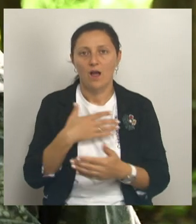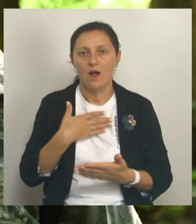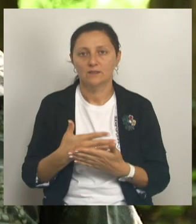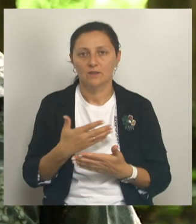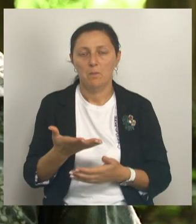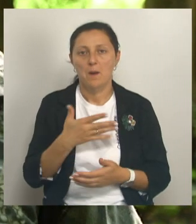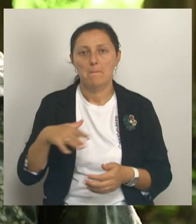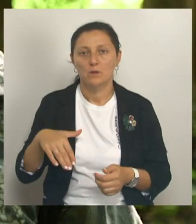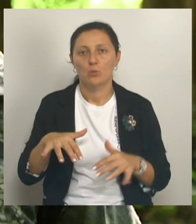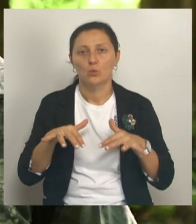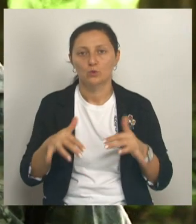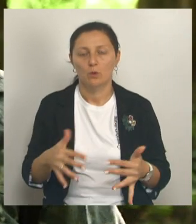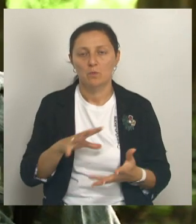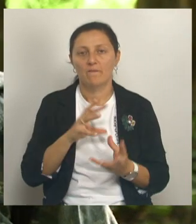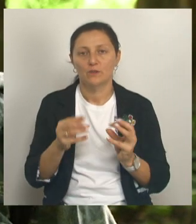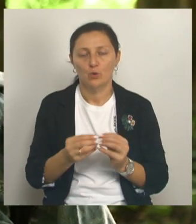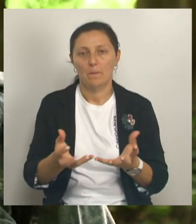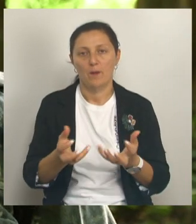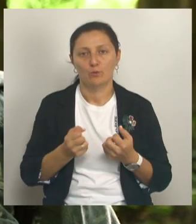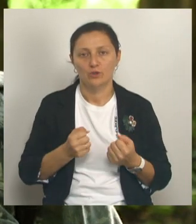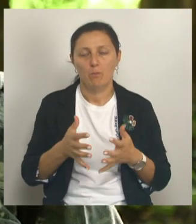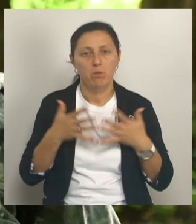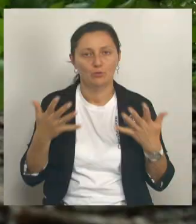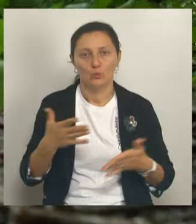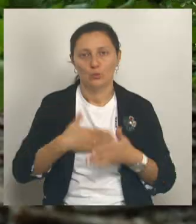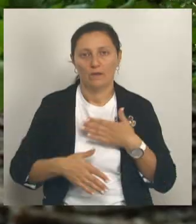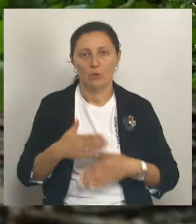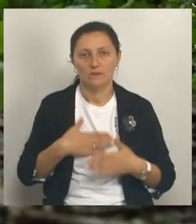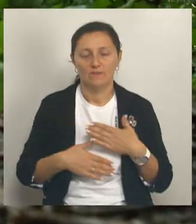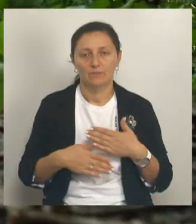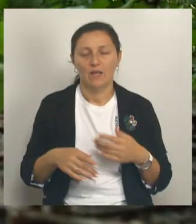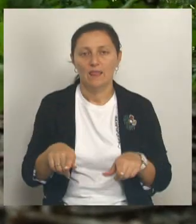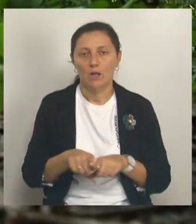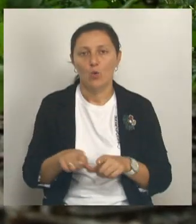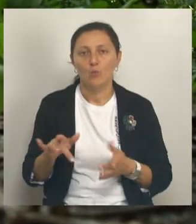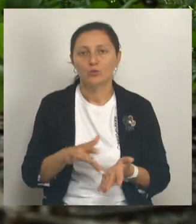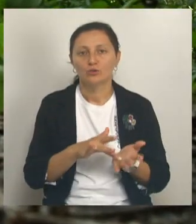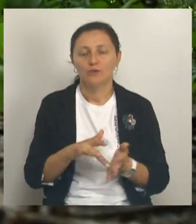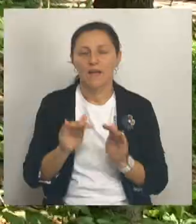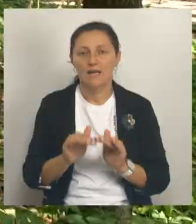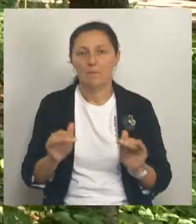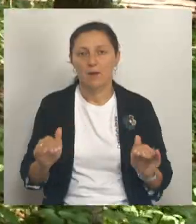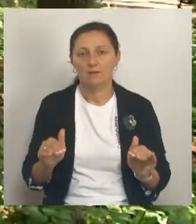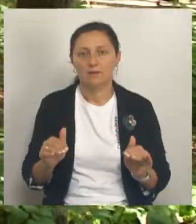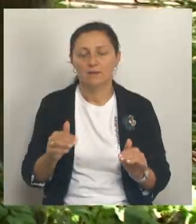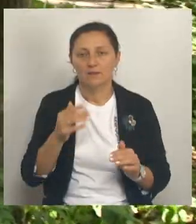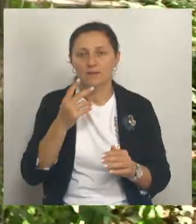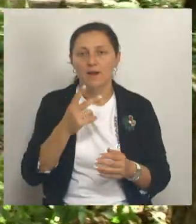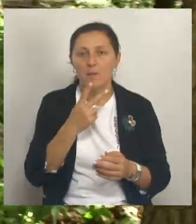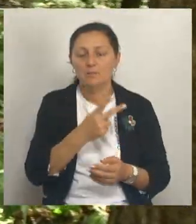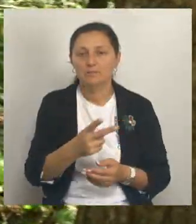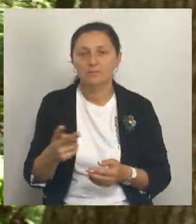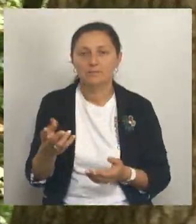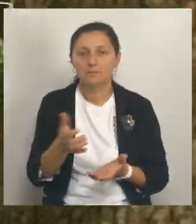мы устаем потом, но получаем огромное удовольствие. В таких путешествиях ребята не только приобретают социальные